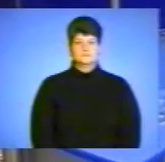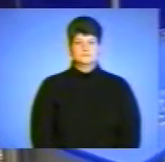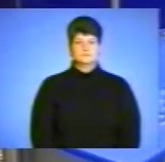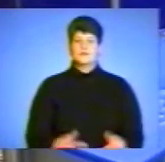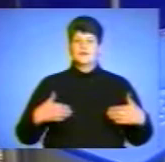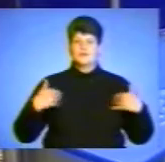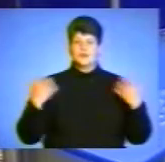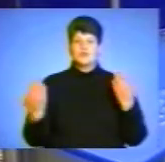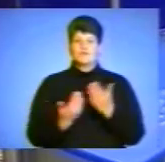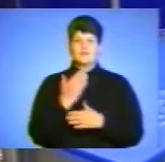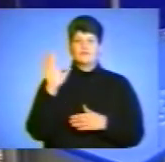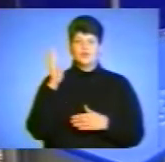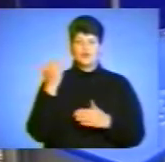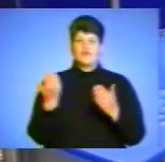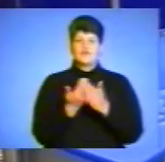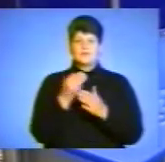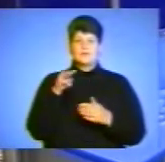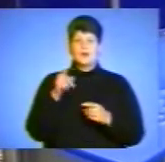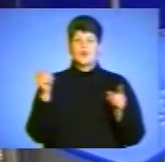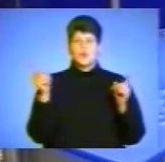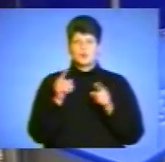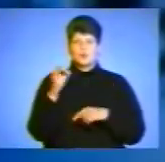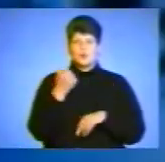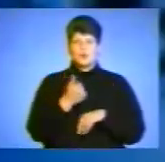Вітаю, новини вівторка вістях ТТБ, коротко про головне.